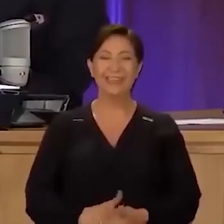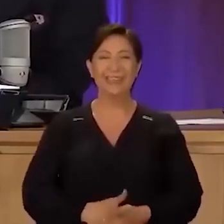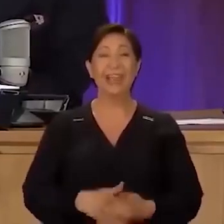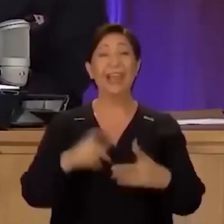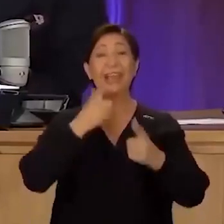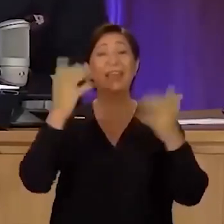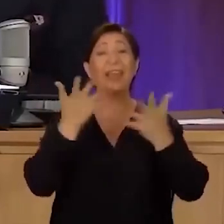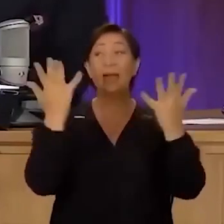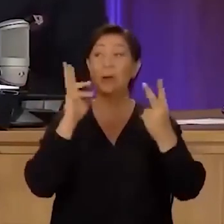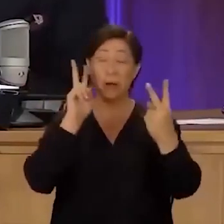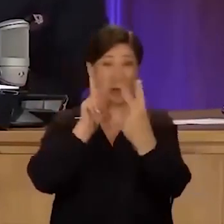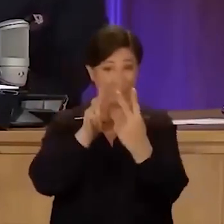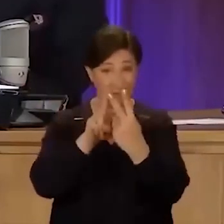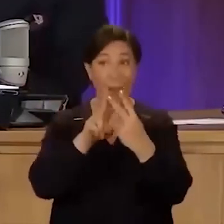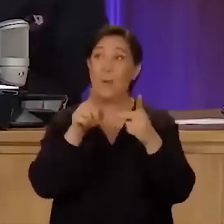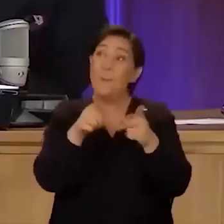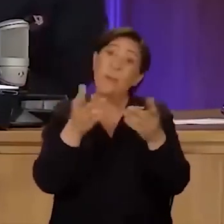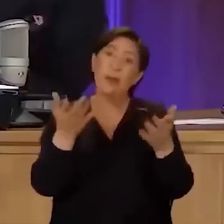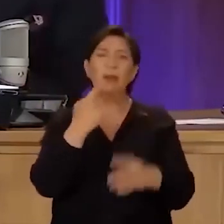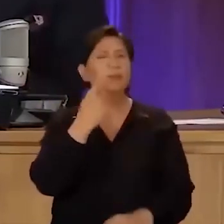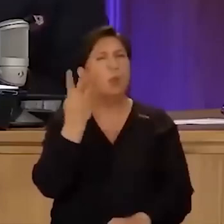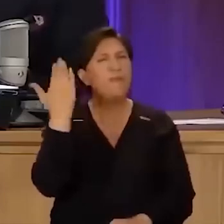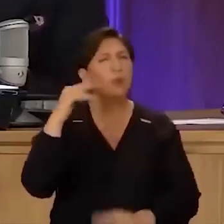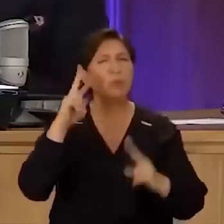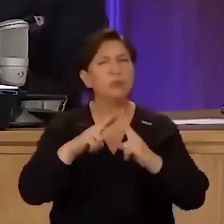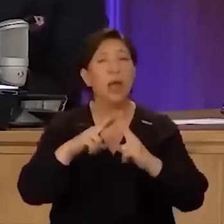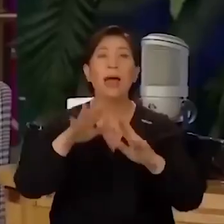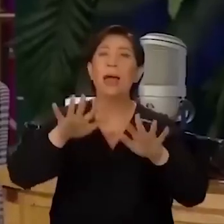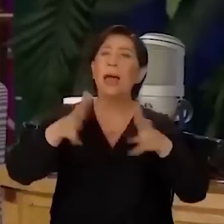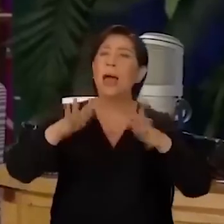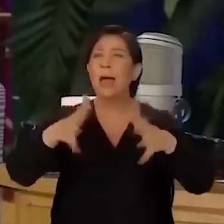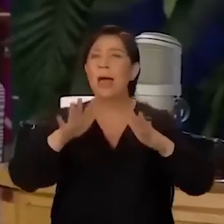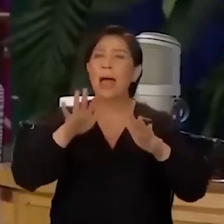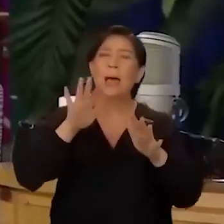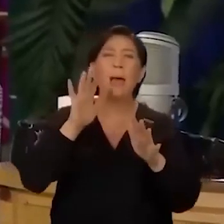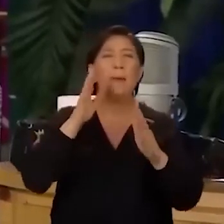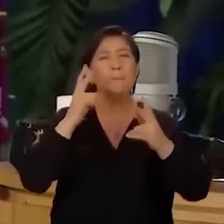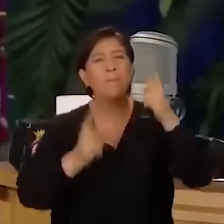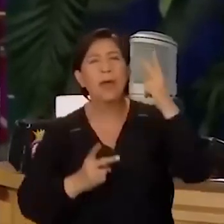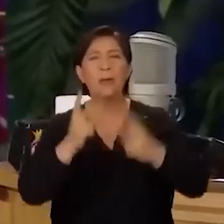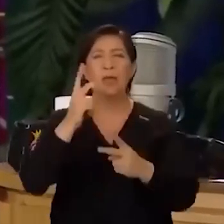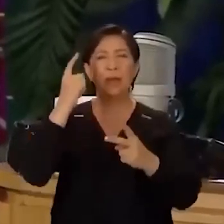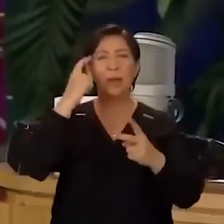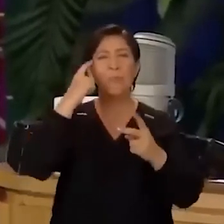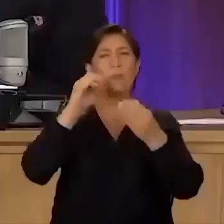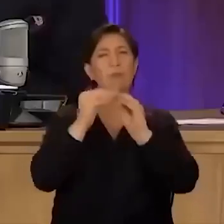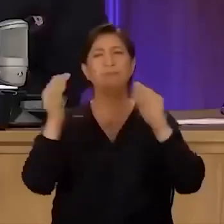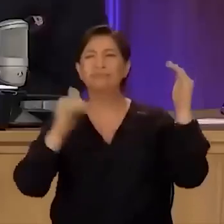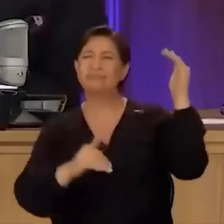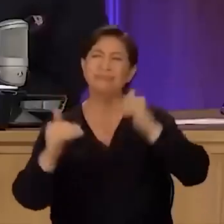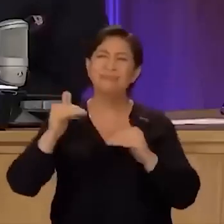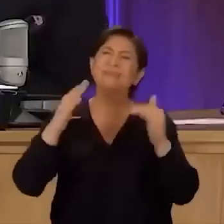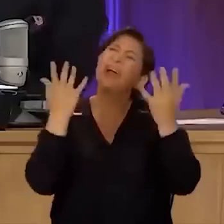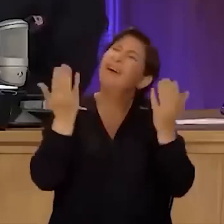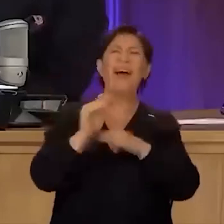Yıllar sonra görüşünce böyle. Kaç yıl oldu ya? Bilmiyorum. Arada ikimizin de başına çok şeyler geldi.